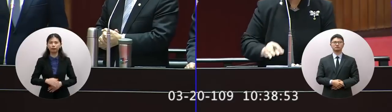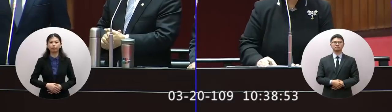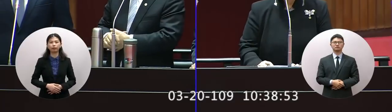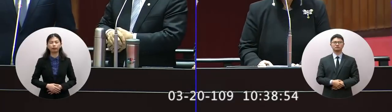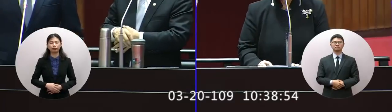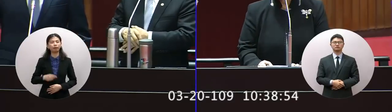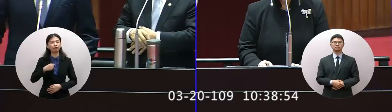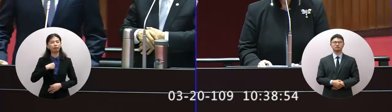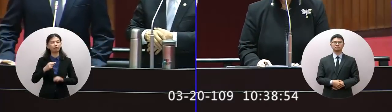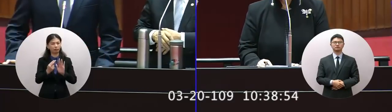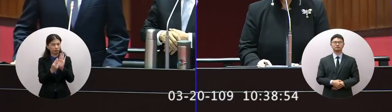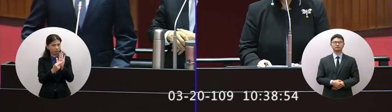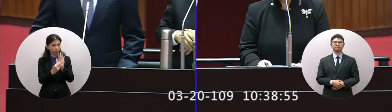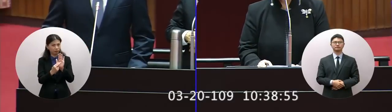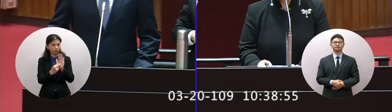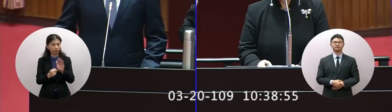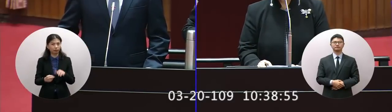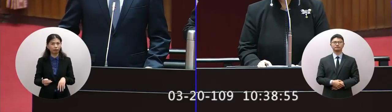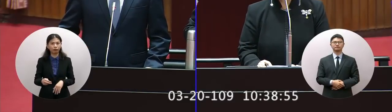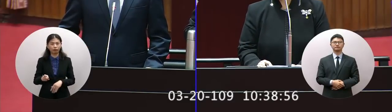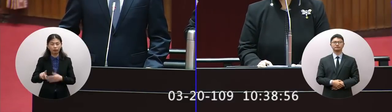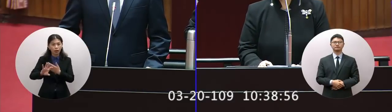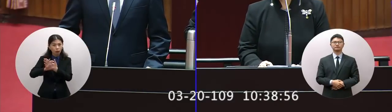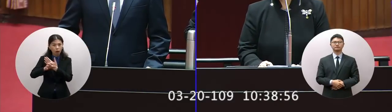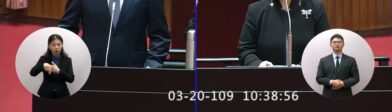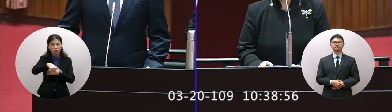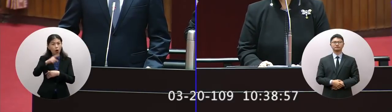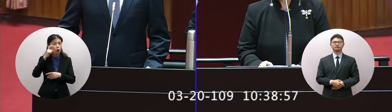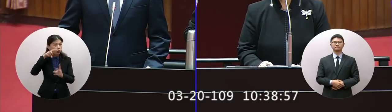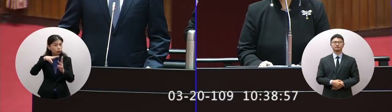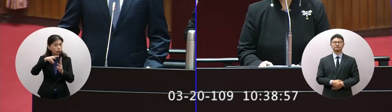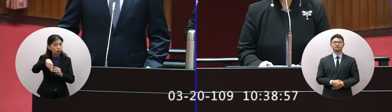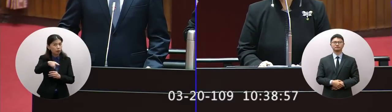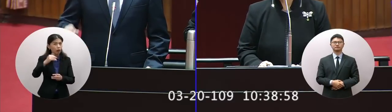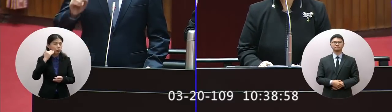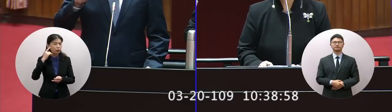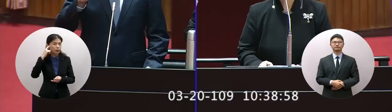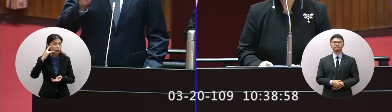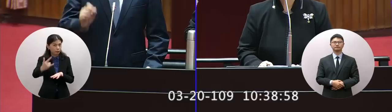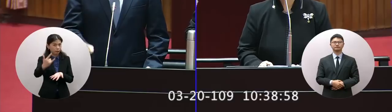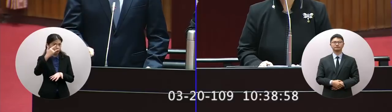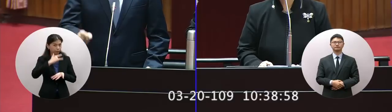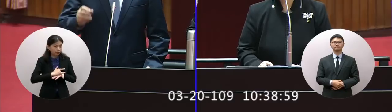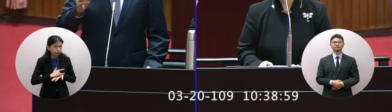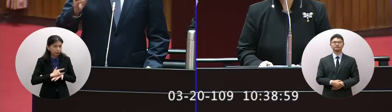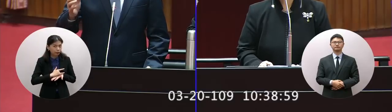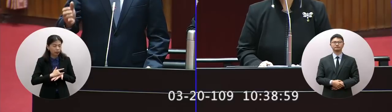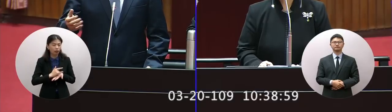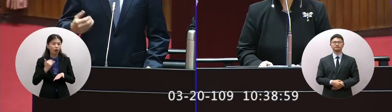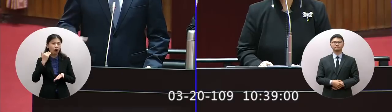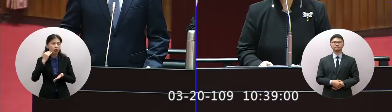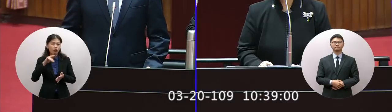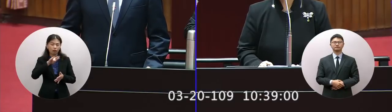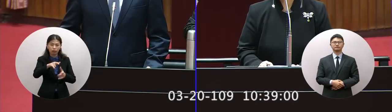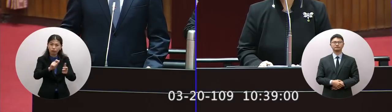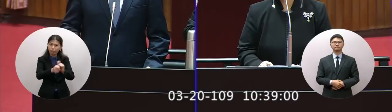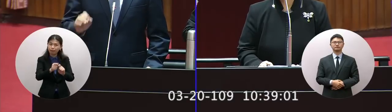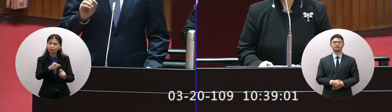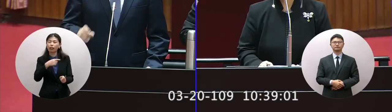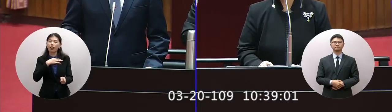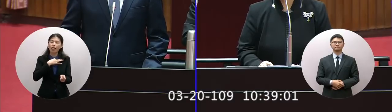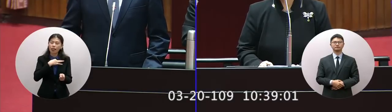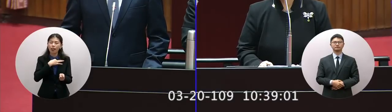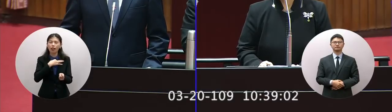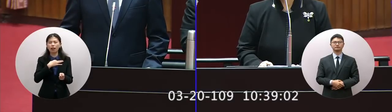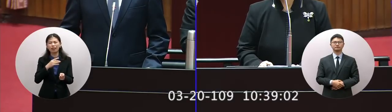委員報告我們海外這個留學生尤其是歐洲的他們說要回來的時候他們要沒有記票要是說需要特別安排的